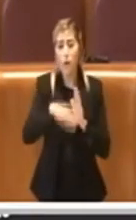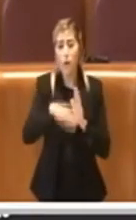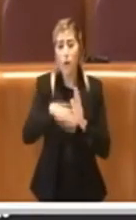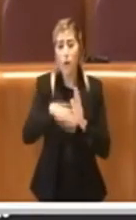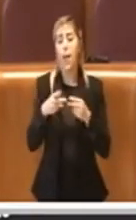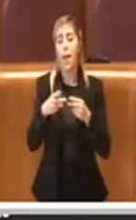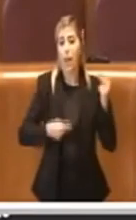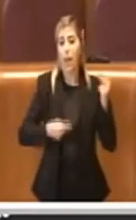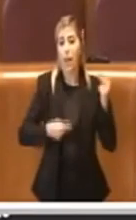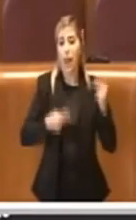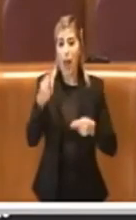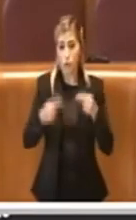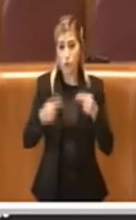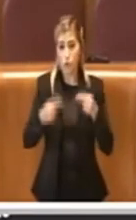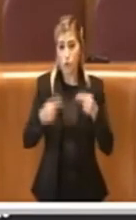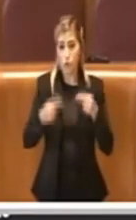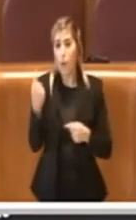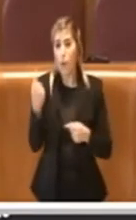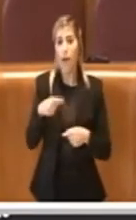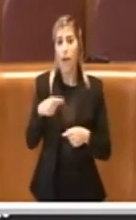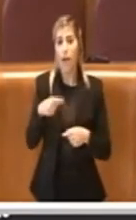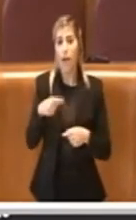bilancio. A questo serve questo emendamento. Grazie Presidente.